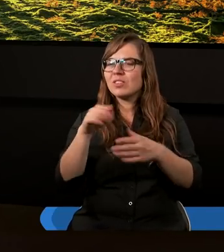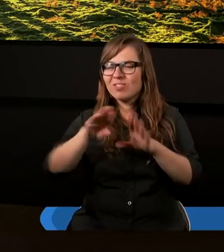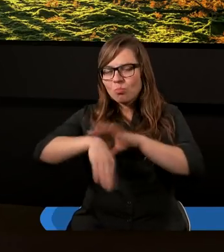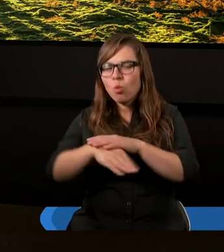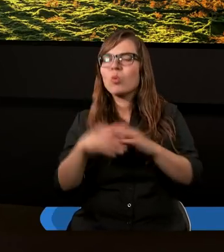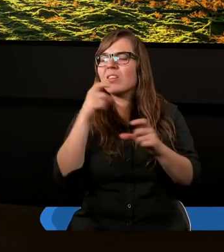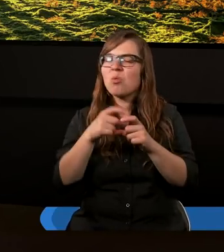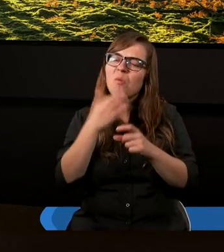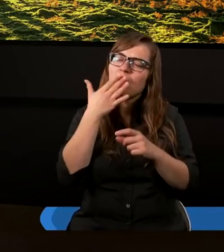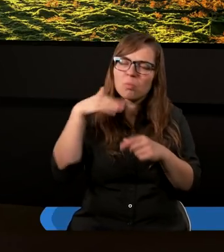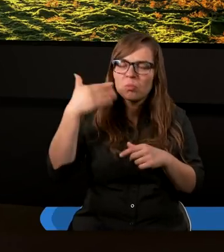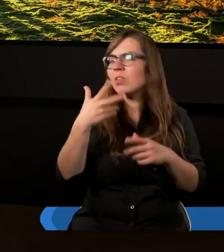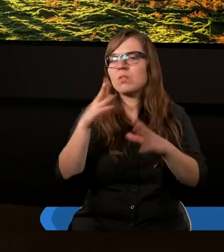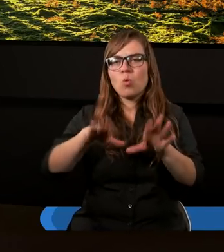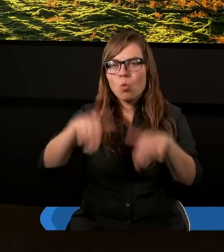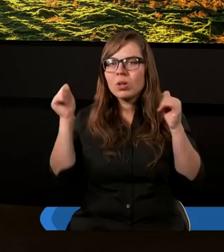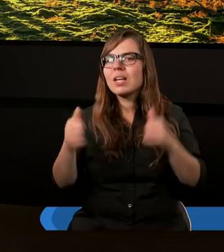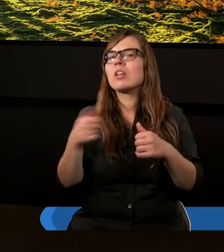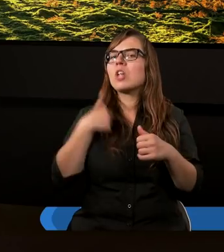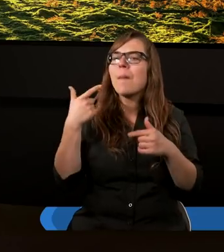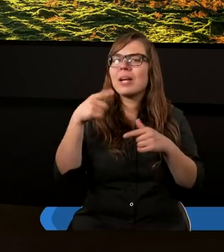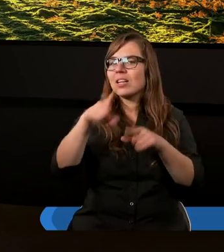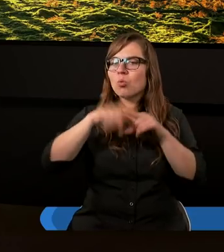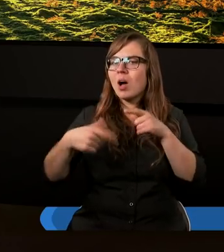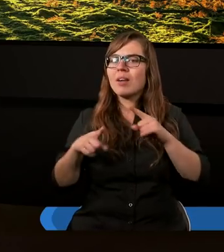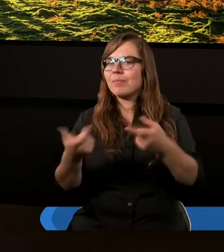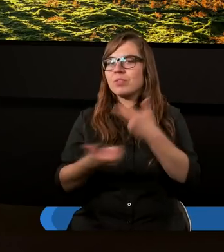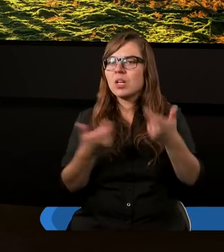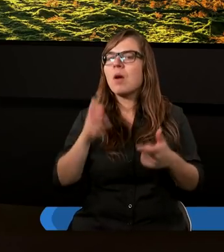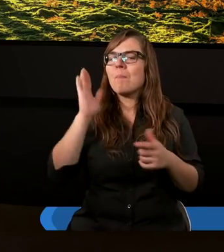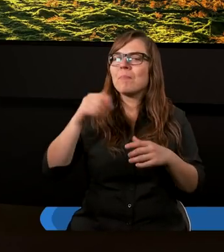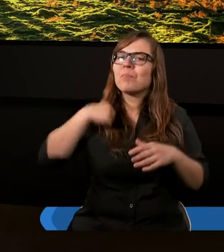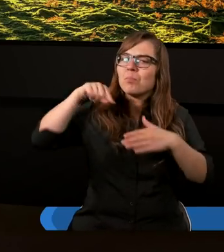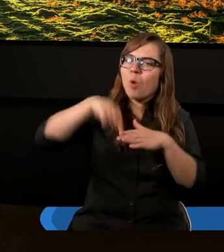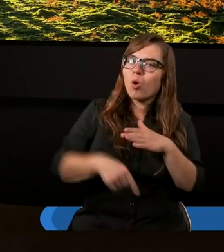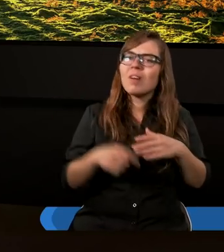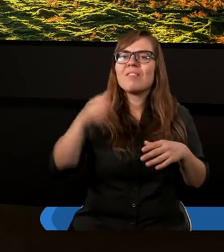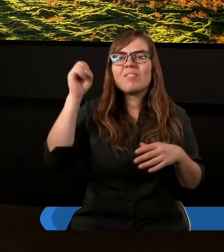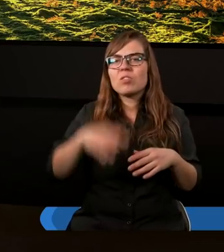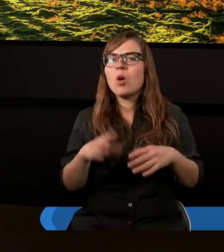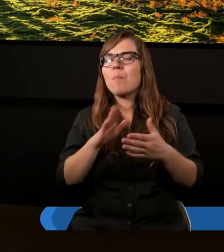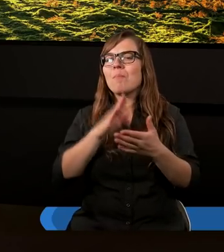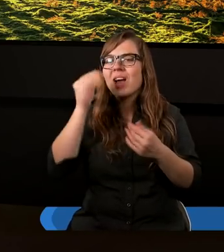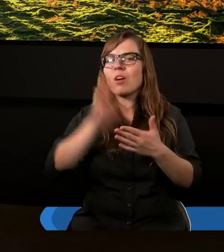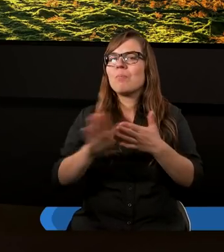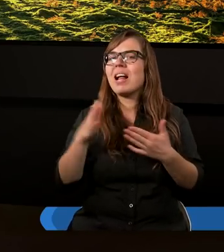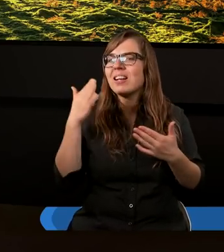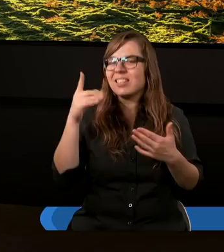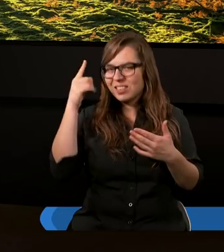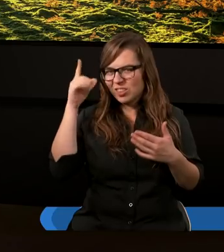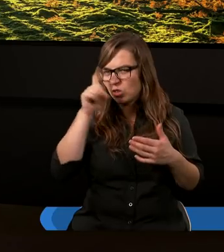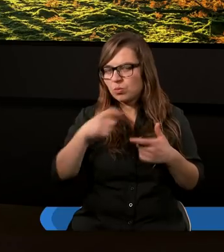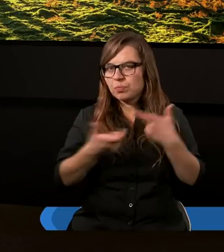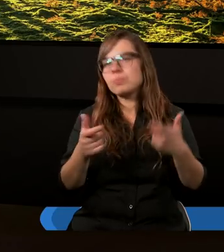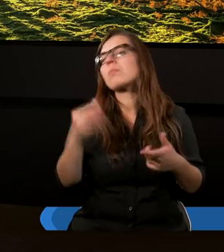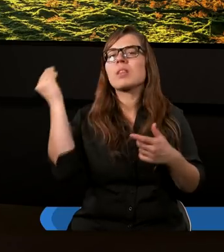pustej mowy unikaj, bo ci, którzy się nią posługują, będą się pogrążali w coraz większą bezbożność, a